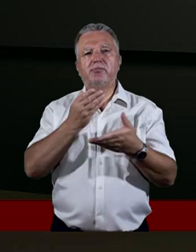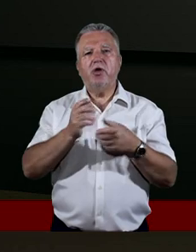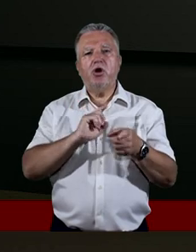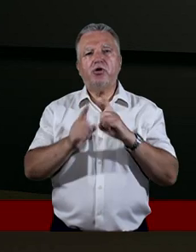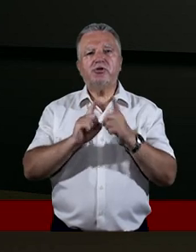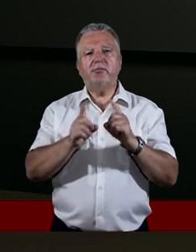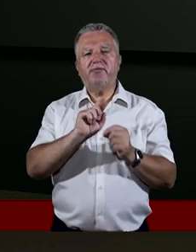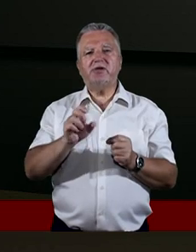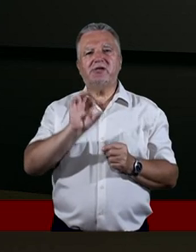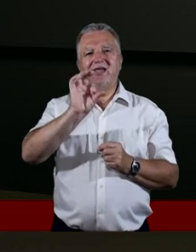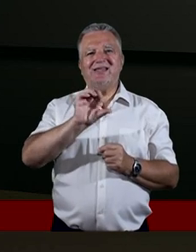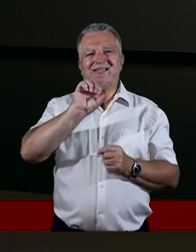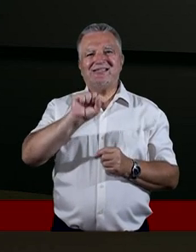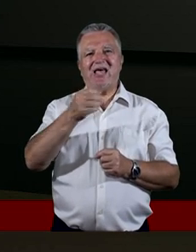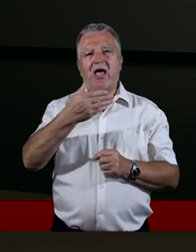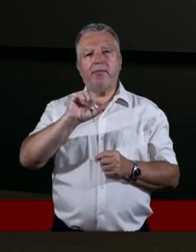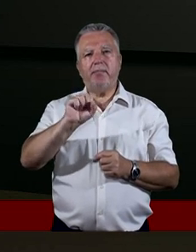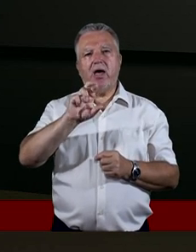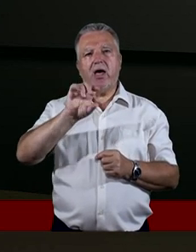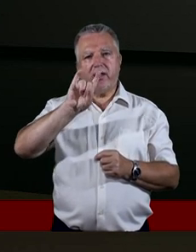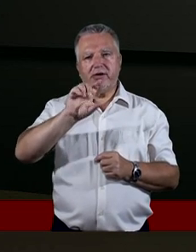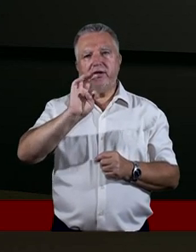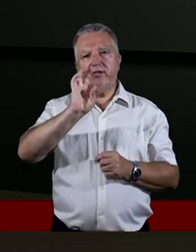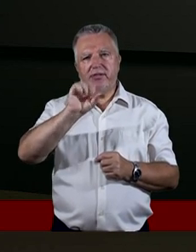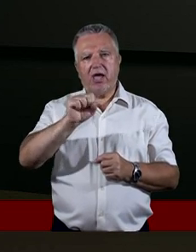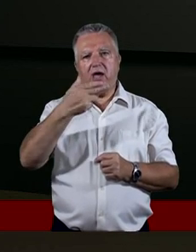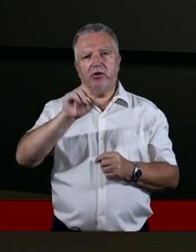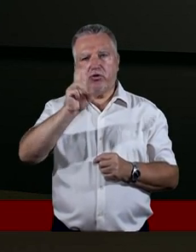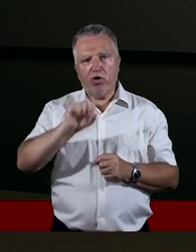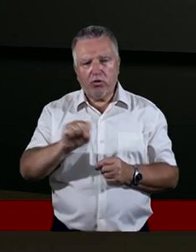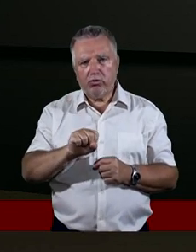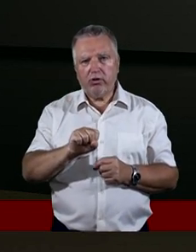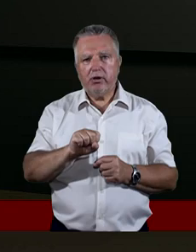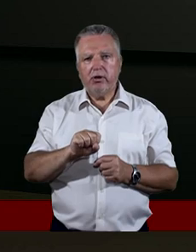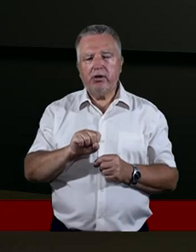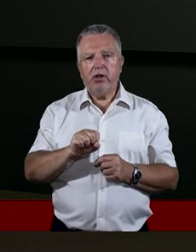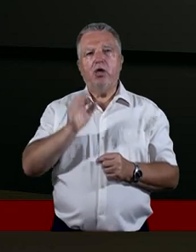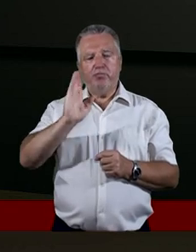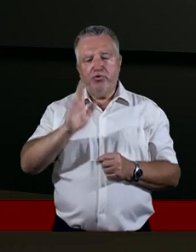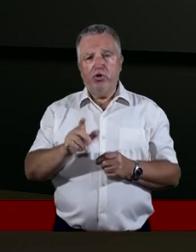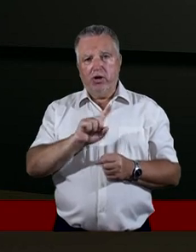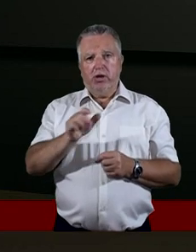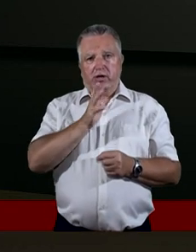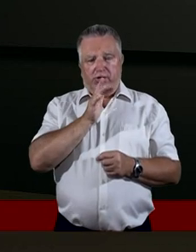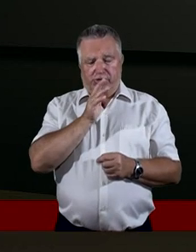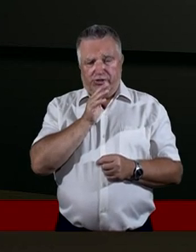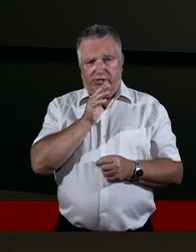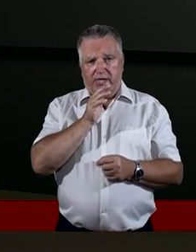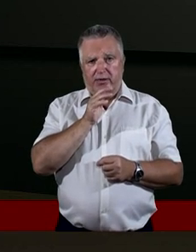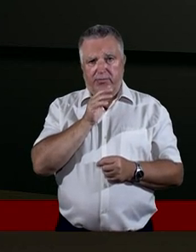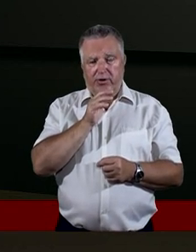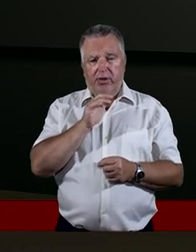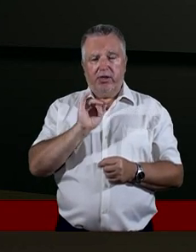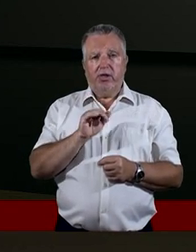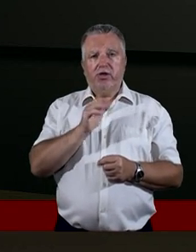uwagę, w jaki sposób bezpośredni do niej mówi, że jest Zbawicielem. Ale niedaleko potem kilka rozdziałów rozmawia z Żydami. I mówi, nawiązując, ja